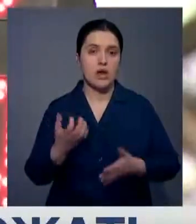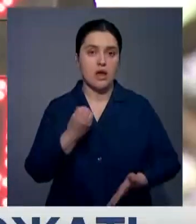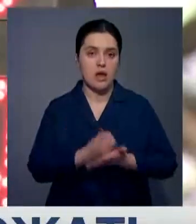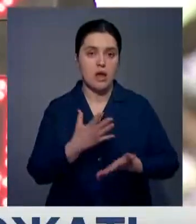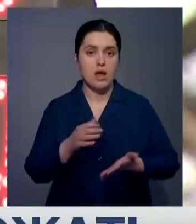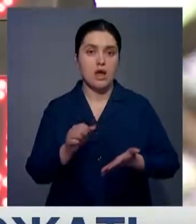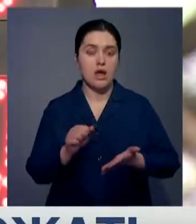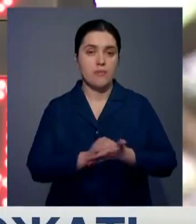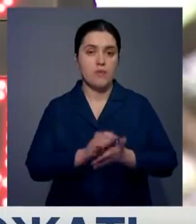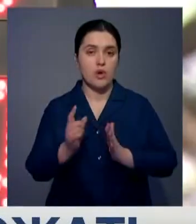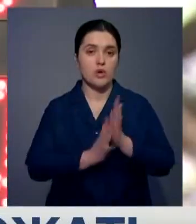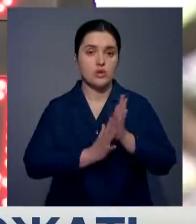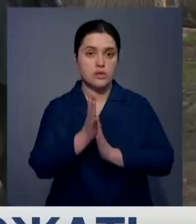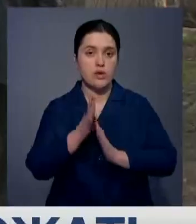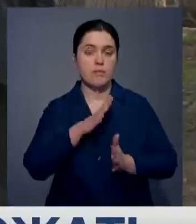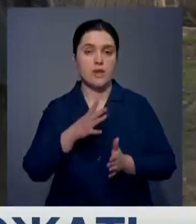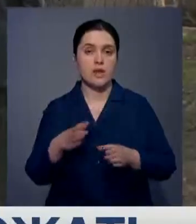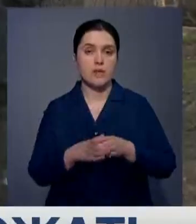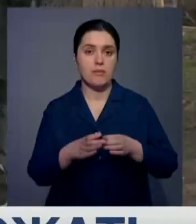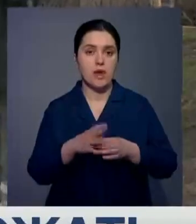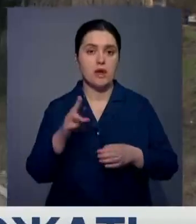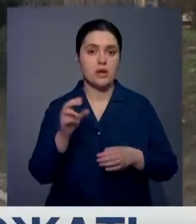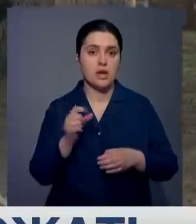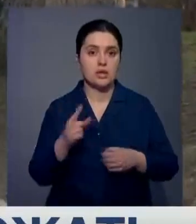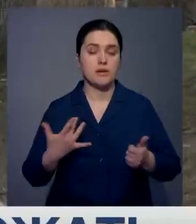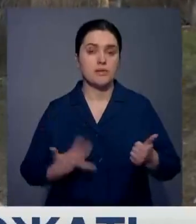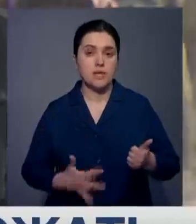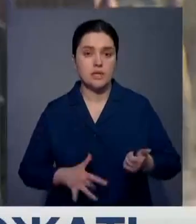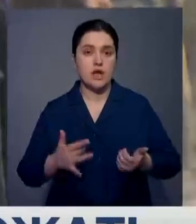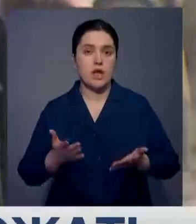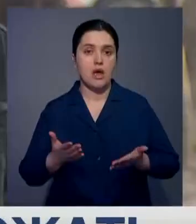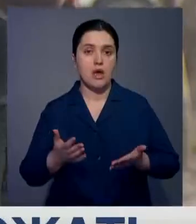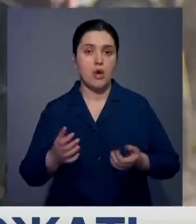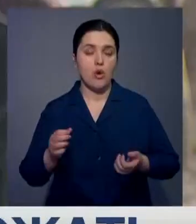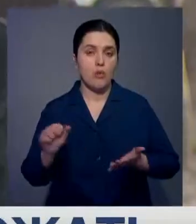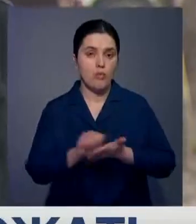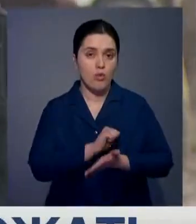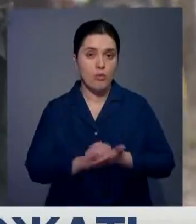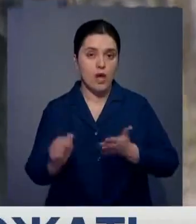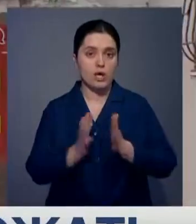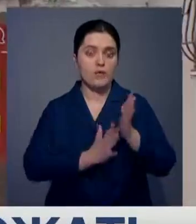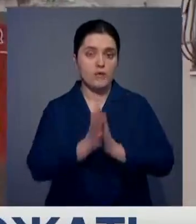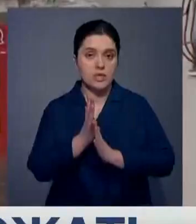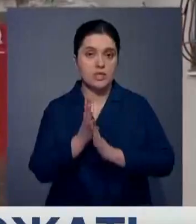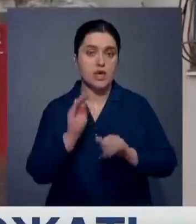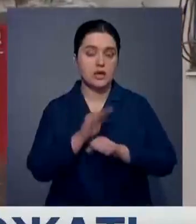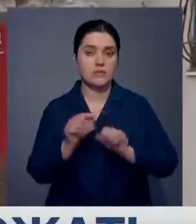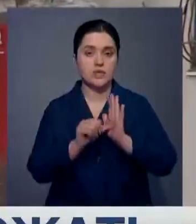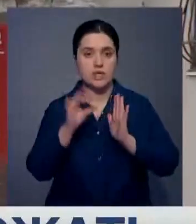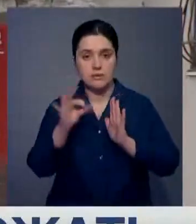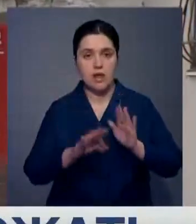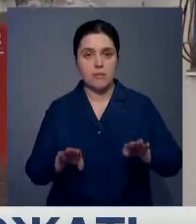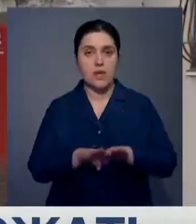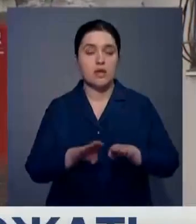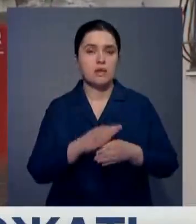ликвидных акций фаворитом роста выступила компания КАС Минерал, с бумаги которой выросли почти на 6% по